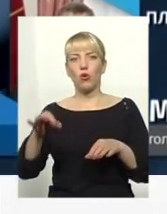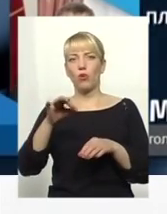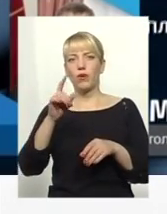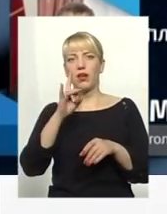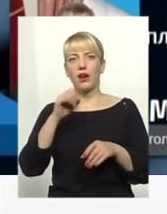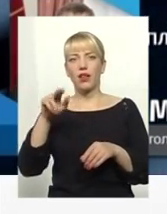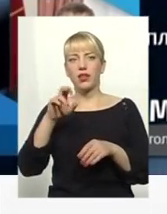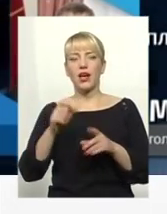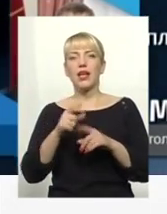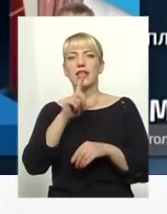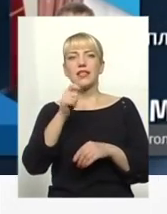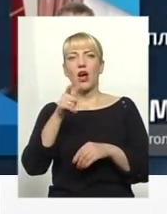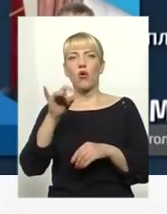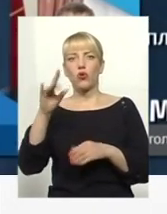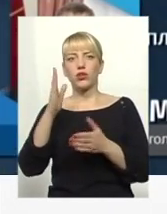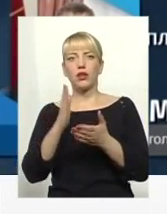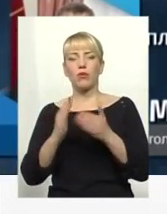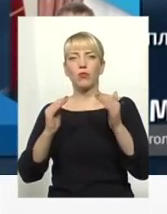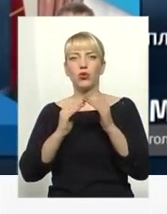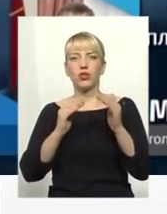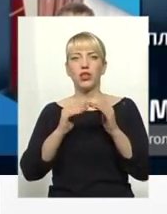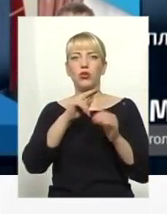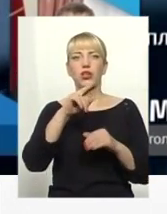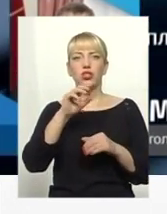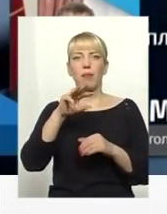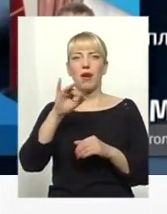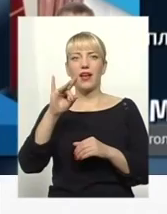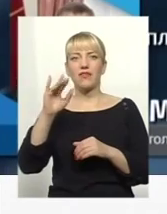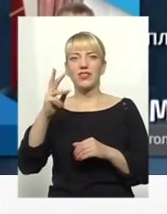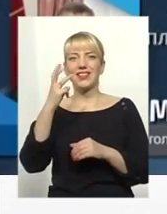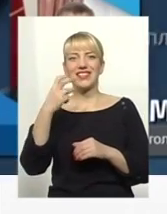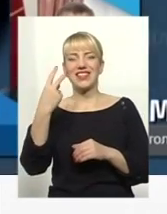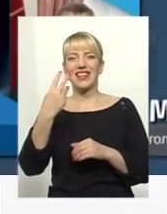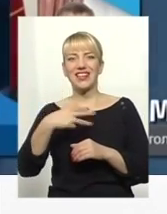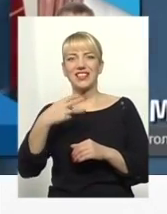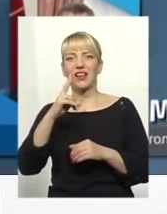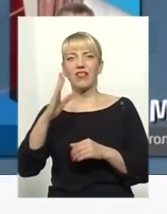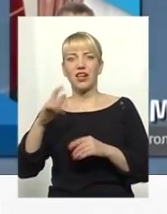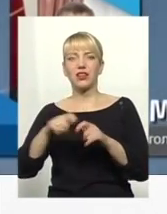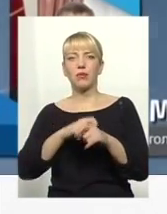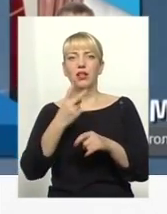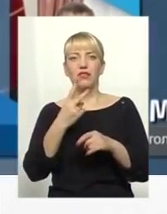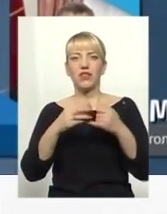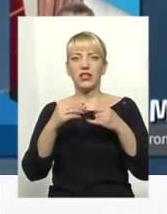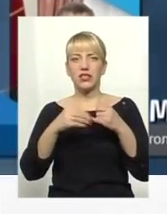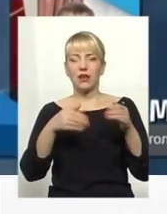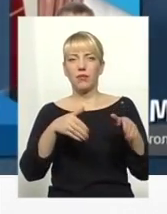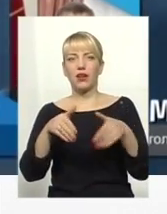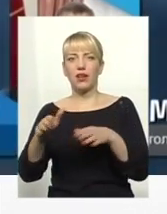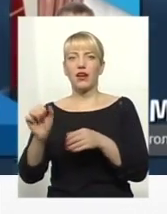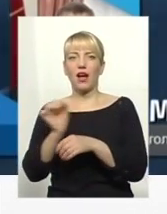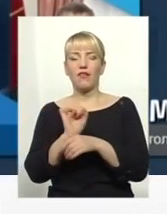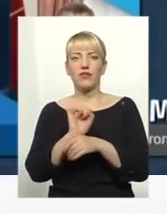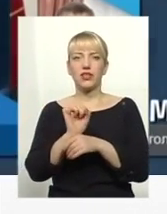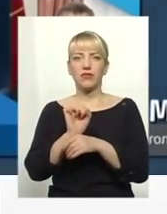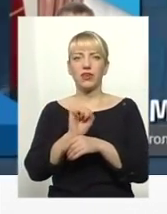Пан Загородний володіє будинком у Чемерівцях на 330 квадратів, двома земельними ділянками, автівкою «Фольксваген», 65